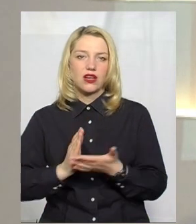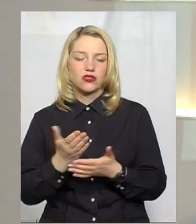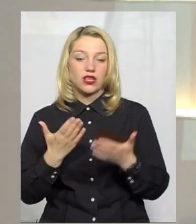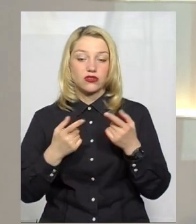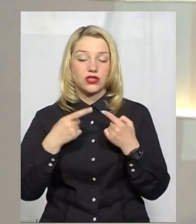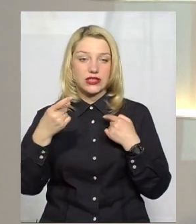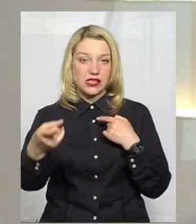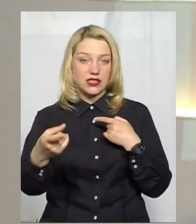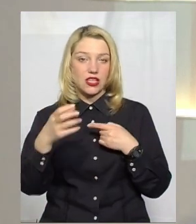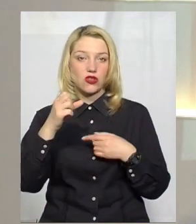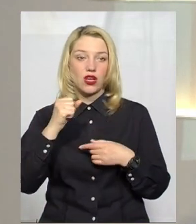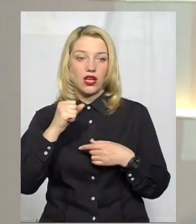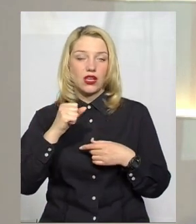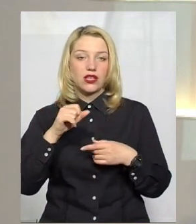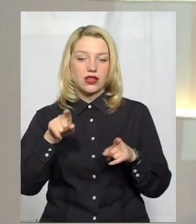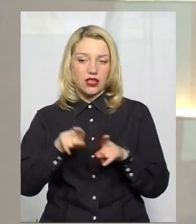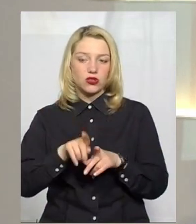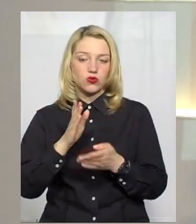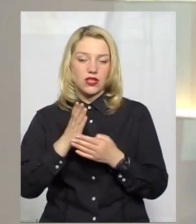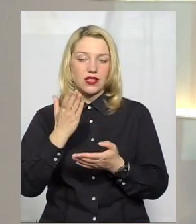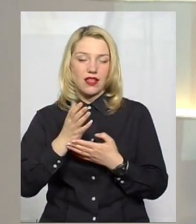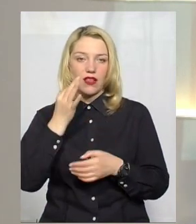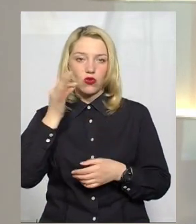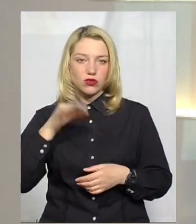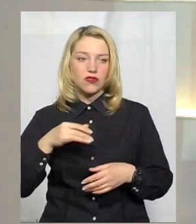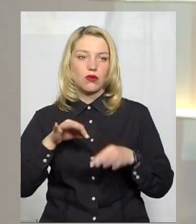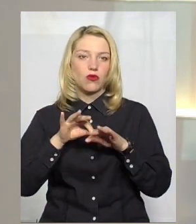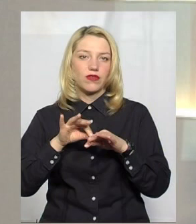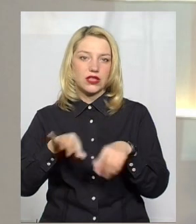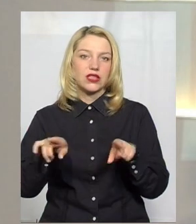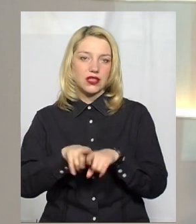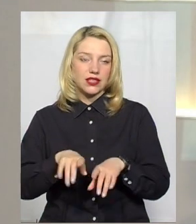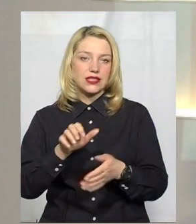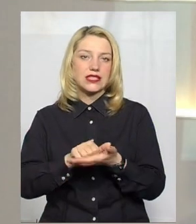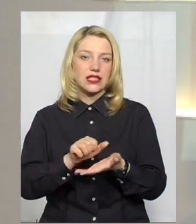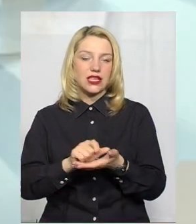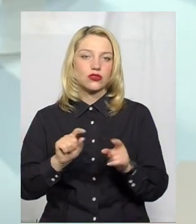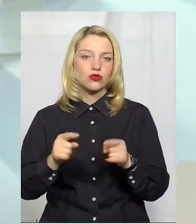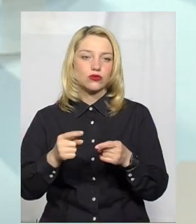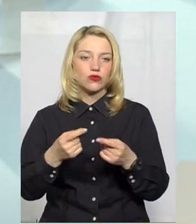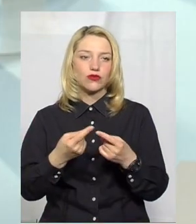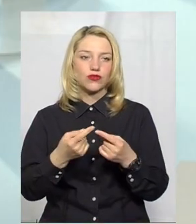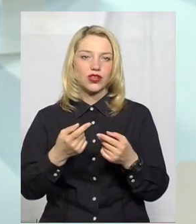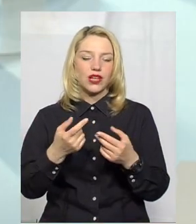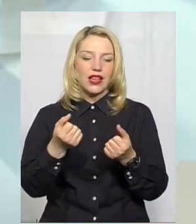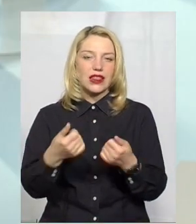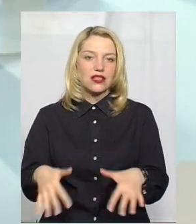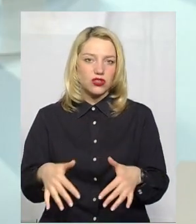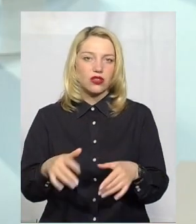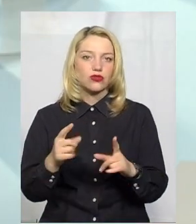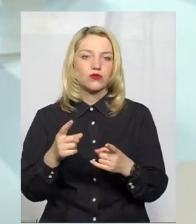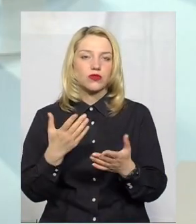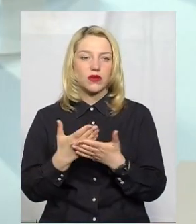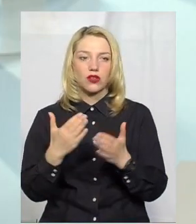дистанційно. Але теж у нас вже є досвід проведення таких занять. Чому вони втрачають? Тому що,